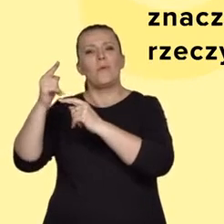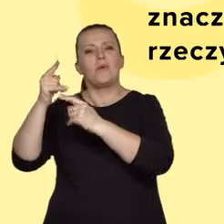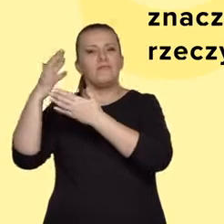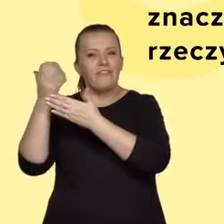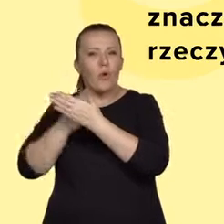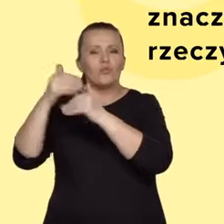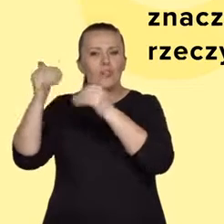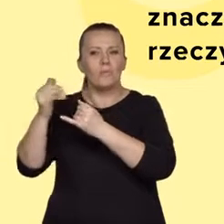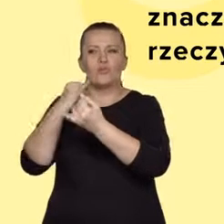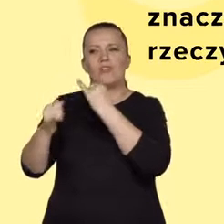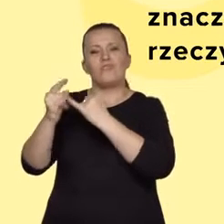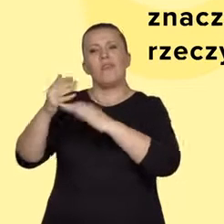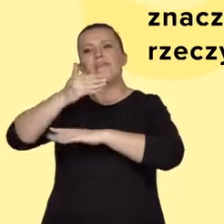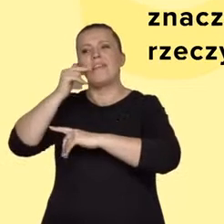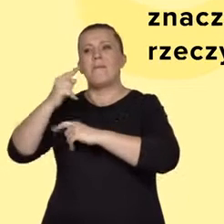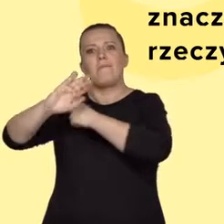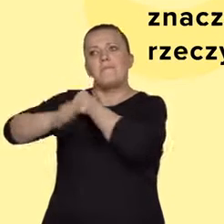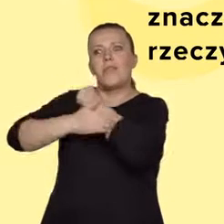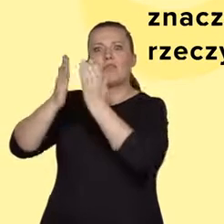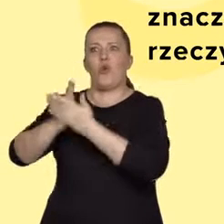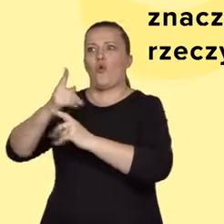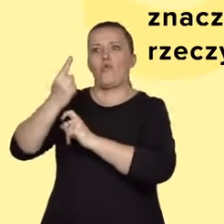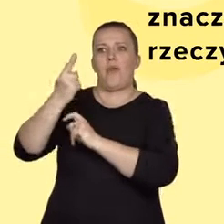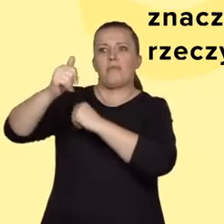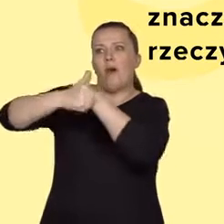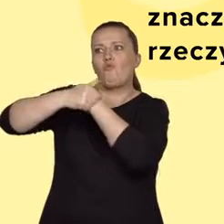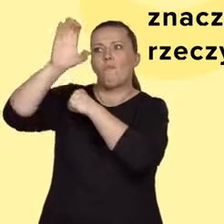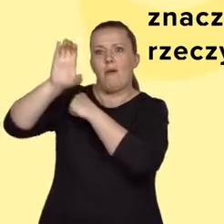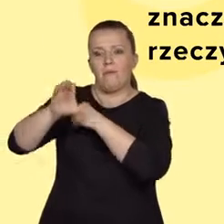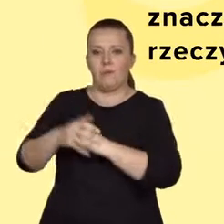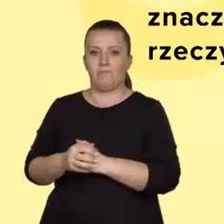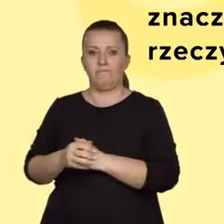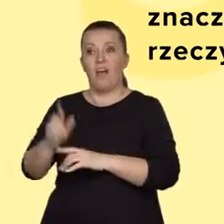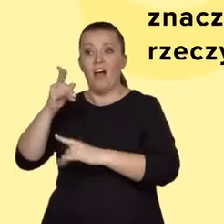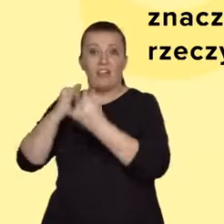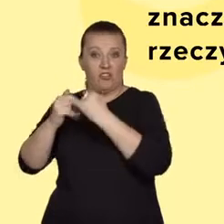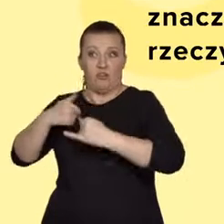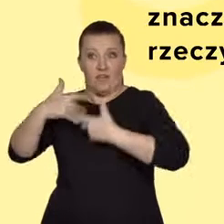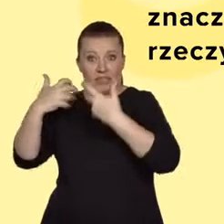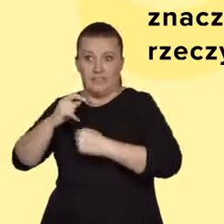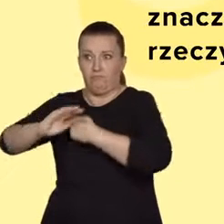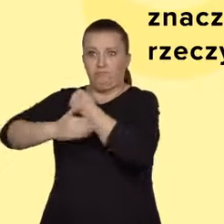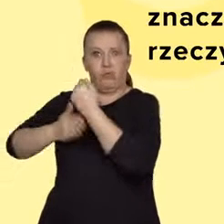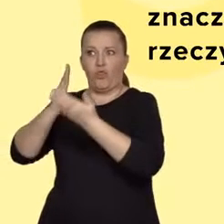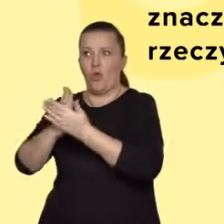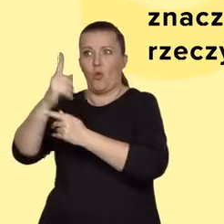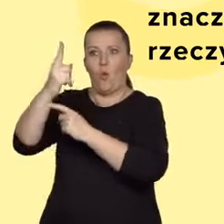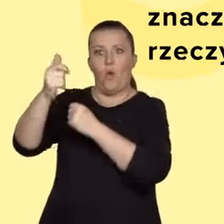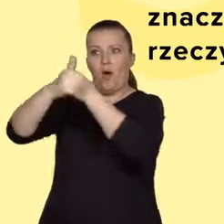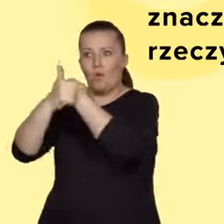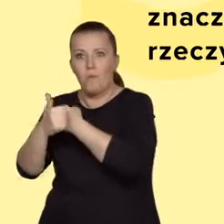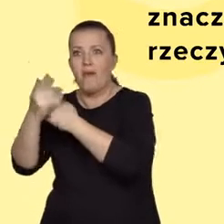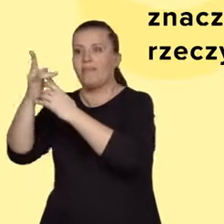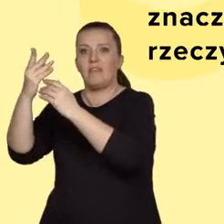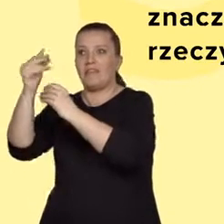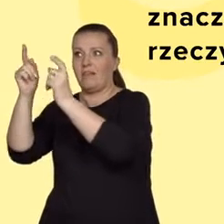jednoznacznej konkluzji. Oczywiście można ją stosować także w wypadku jasno postawionego stanowiska, ponieważ warto w rozprawce przywołać także